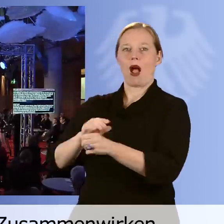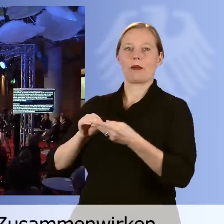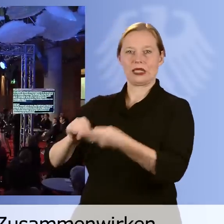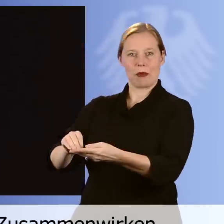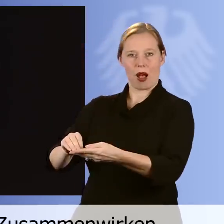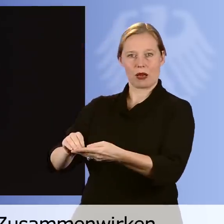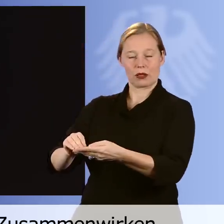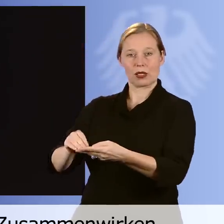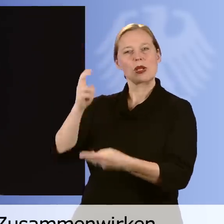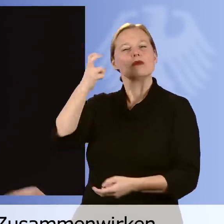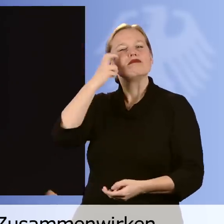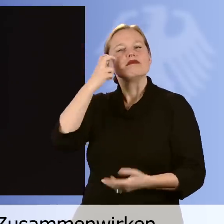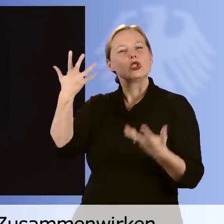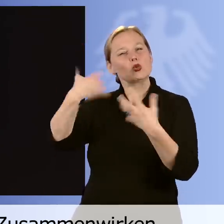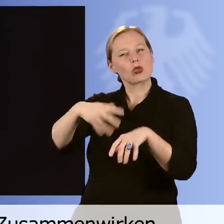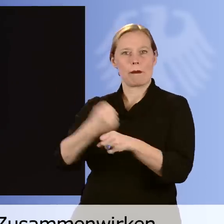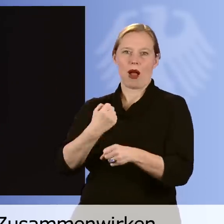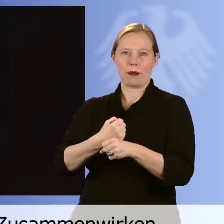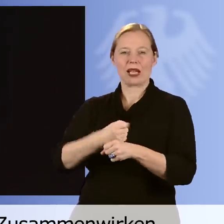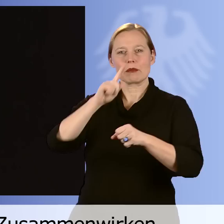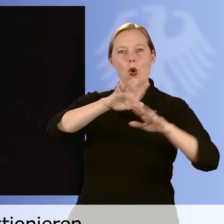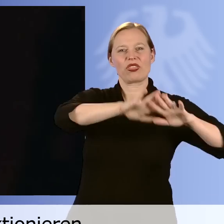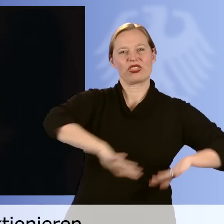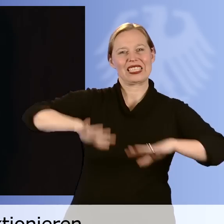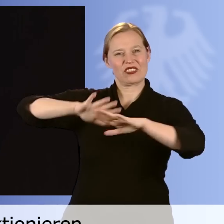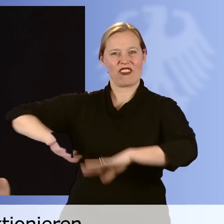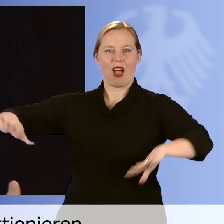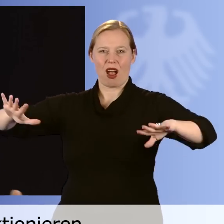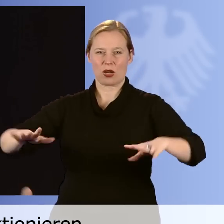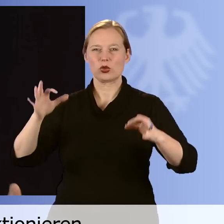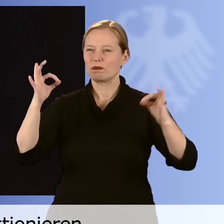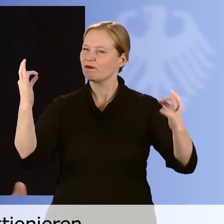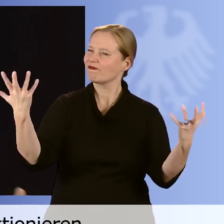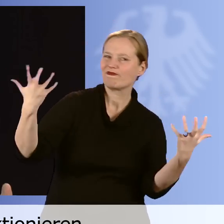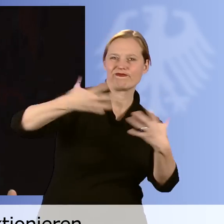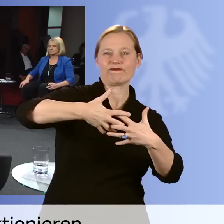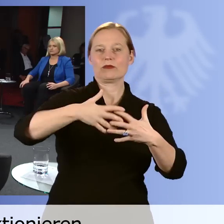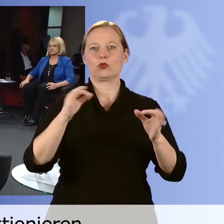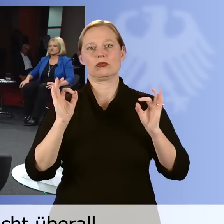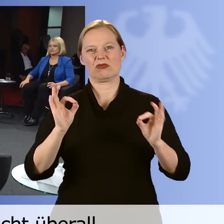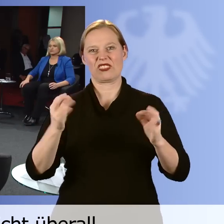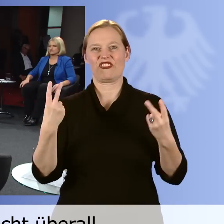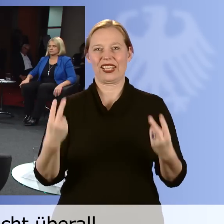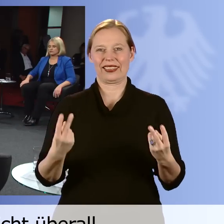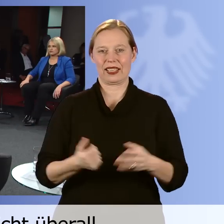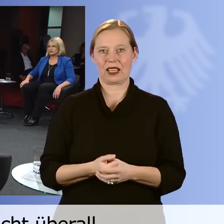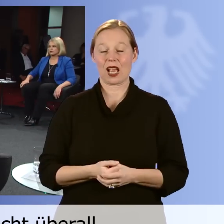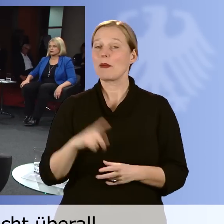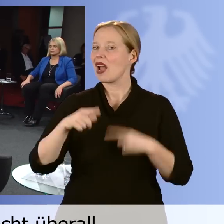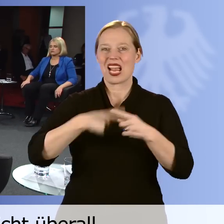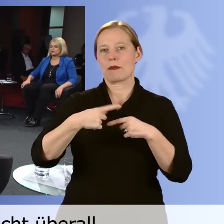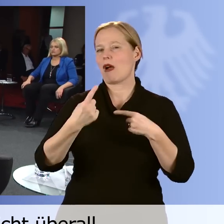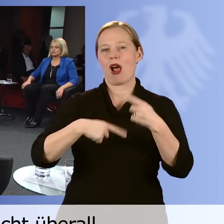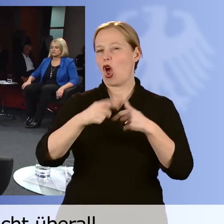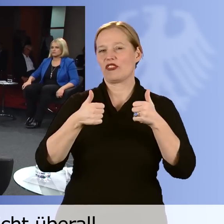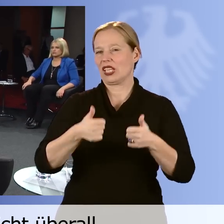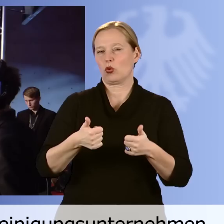Kluge Zusammenarbeit ist einfach gutes Zusammenwirken in Netzwerken. Das muss quasi sehr, sehr nahtlos funktionieren. Das funktioniert noch nicht überall.